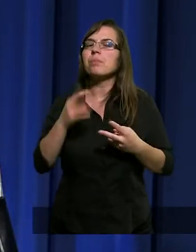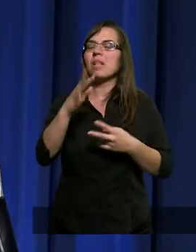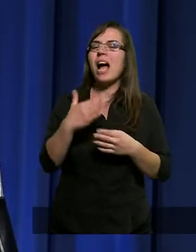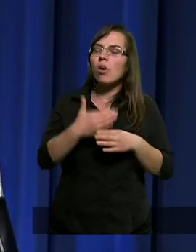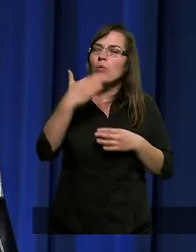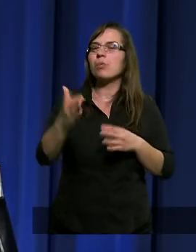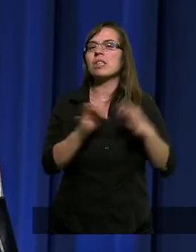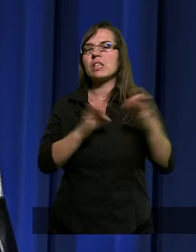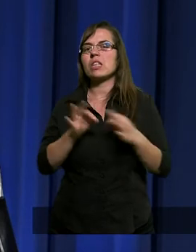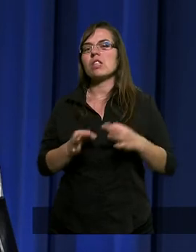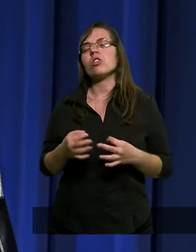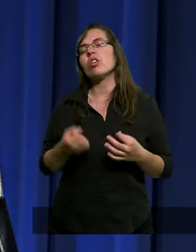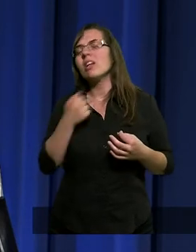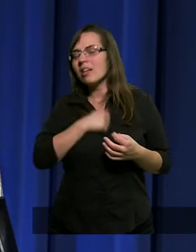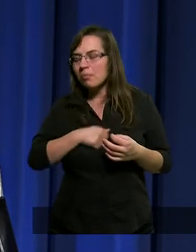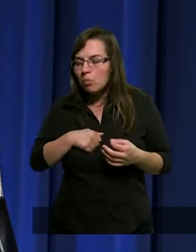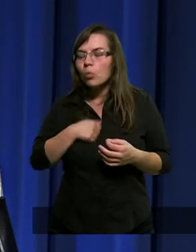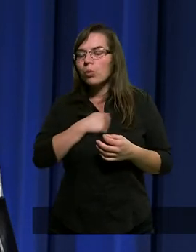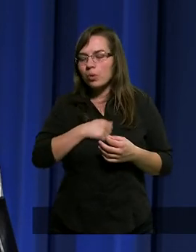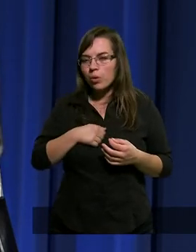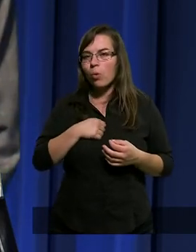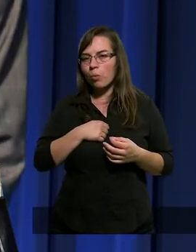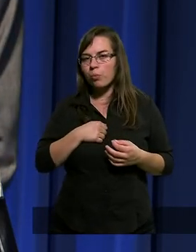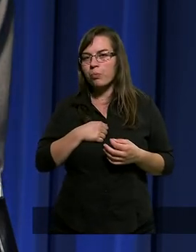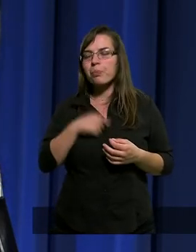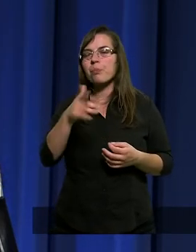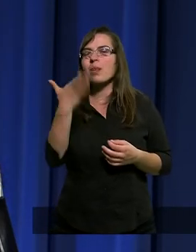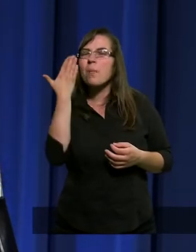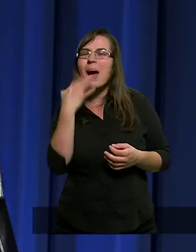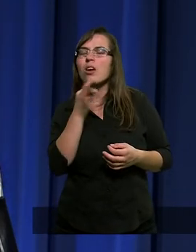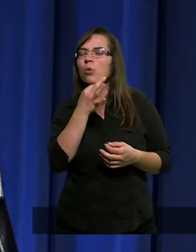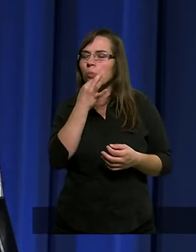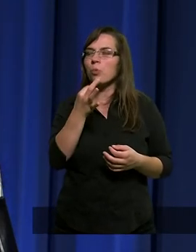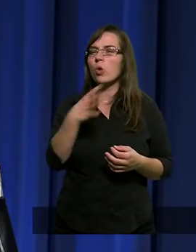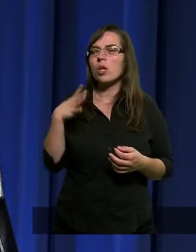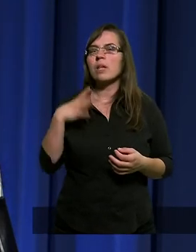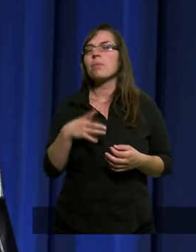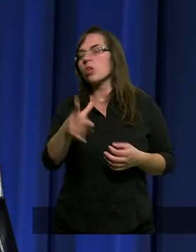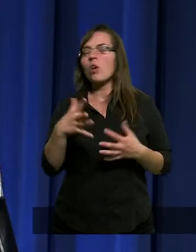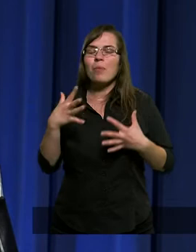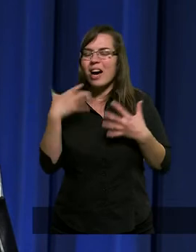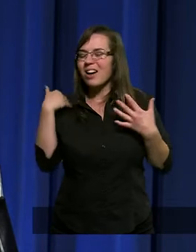czytałem taką historię, okrutną. Byłem wtedy bardzo młody, to była wstrząsająca historia.